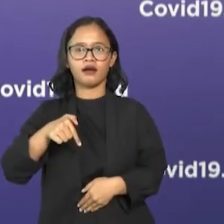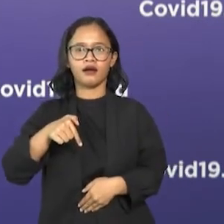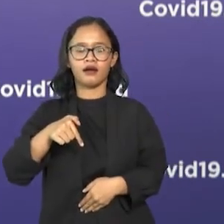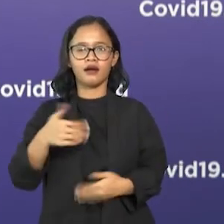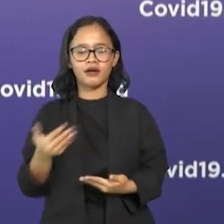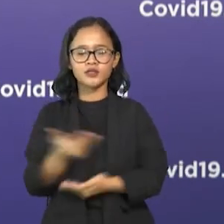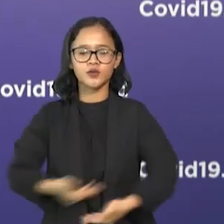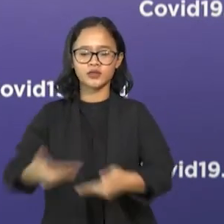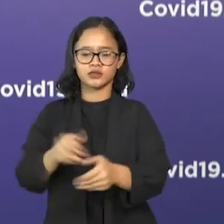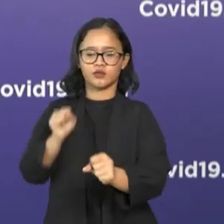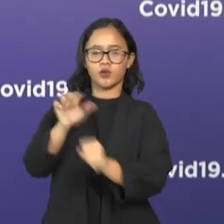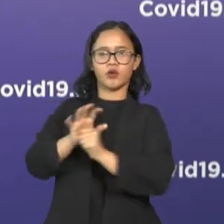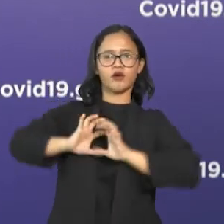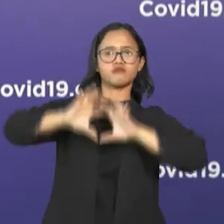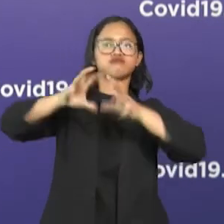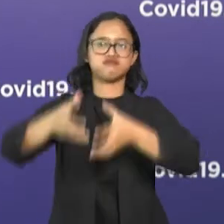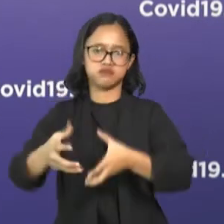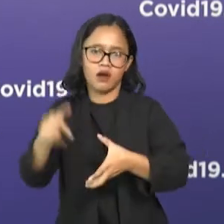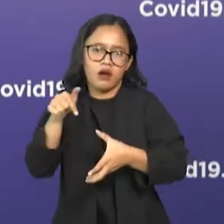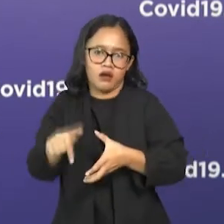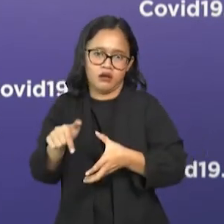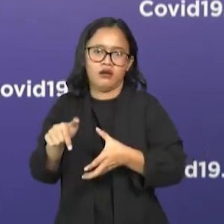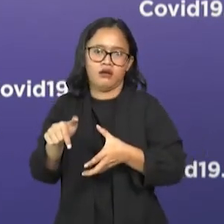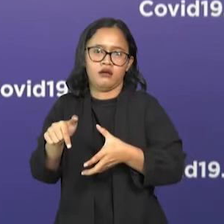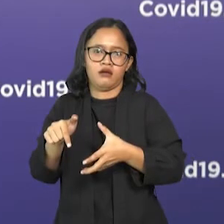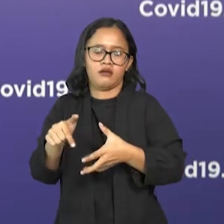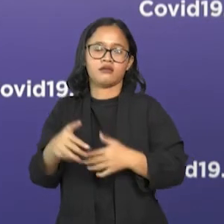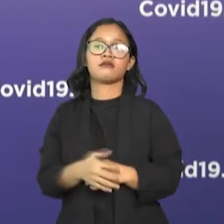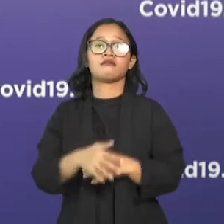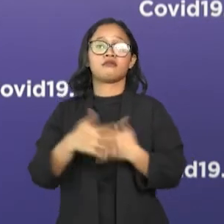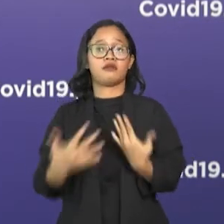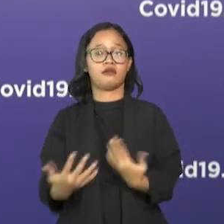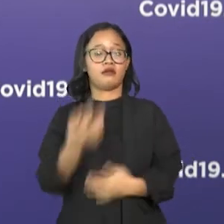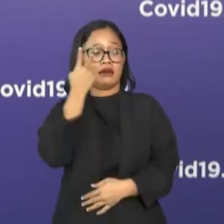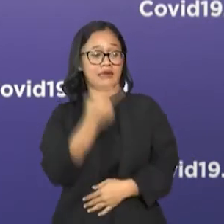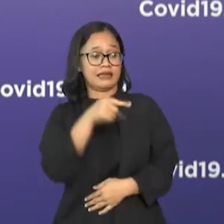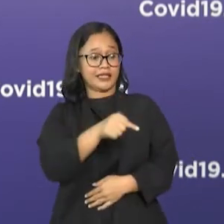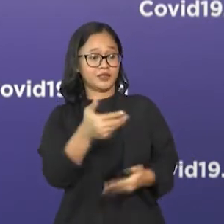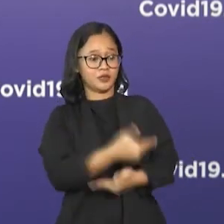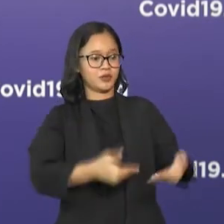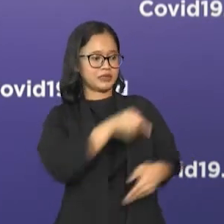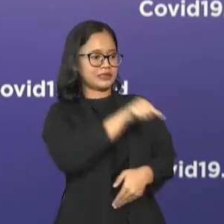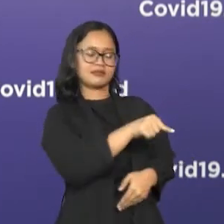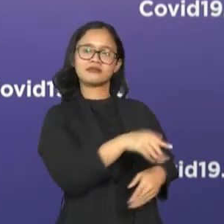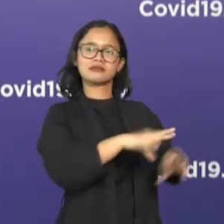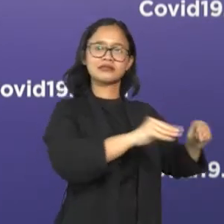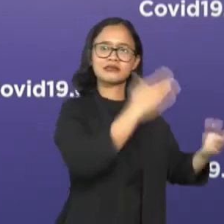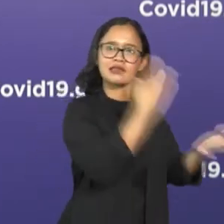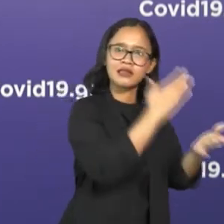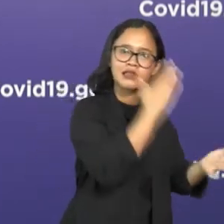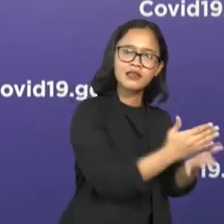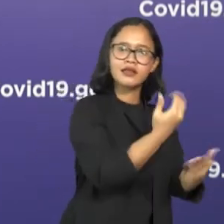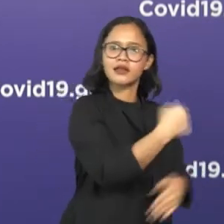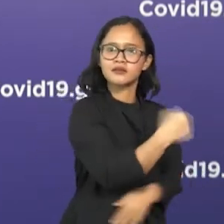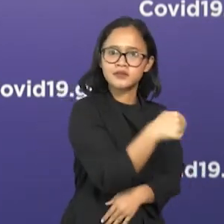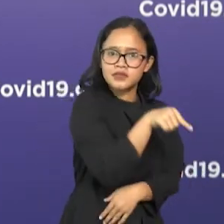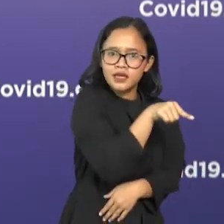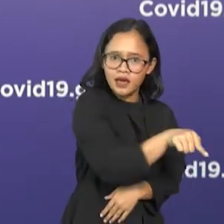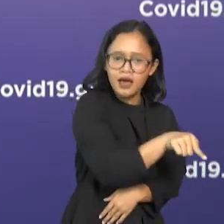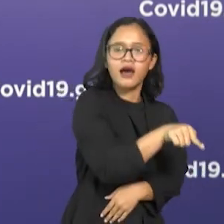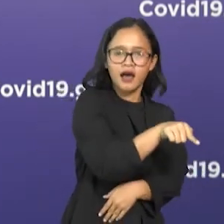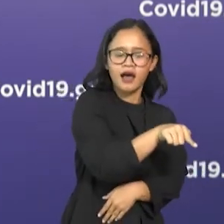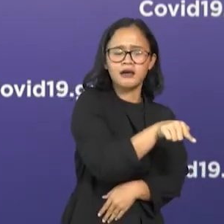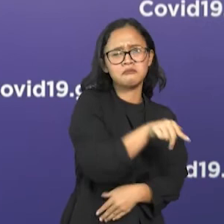oleh COVID-19 ini. Kita harus bisa memahami situasi seperti ini. Oleh karena itu, di